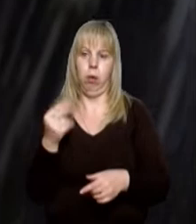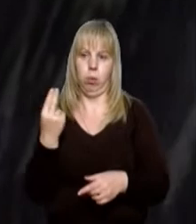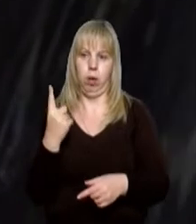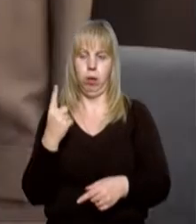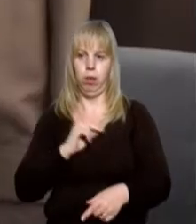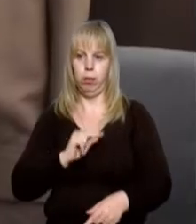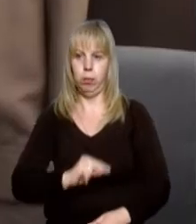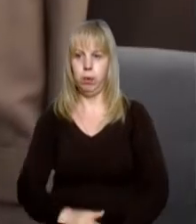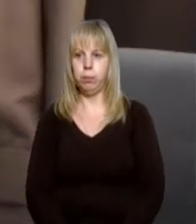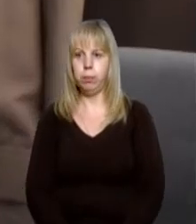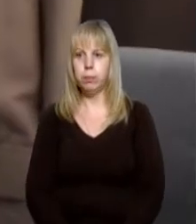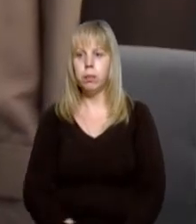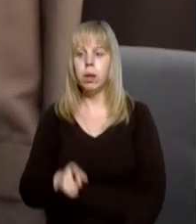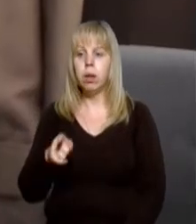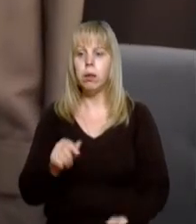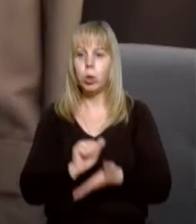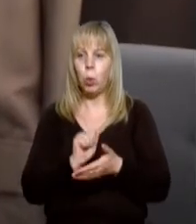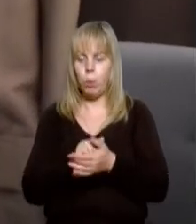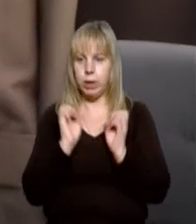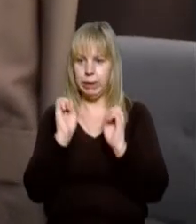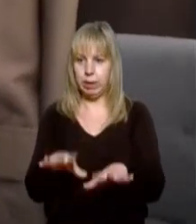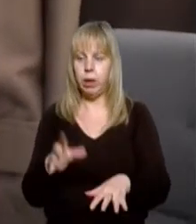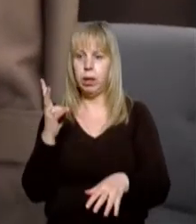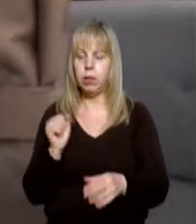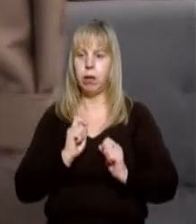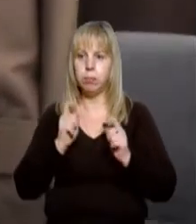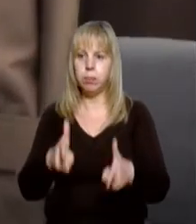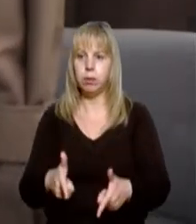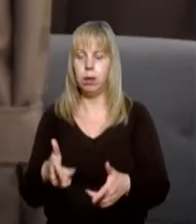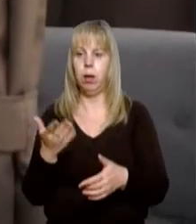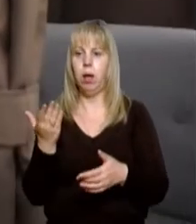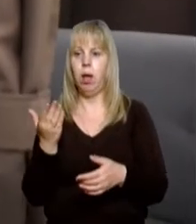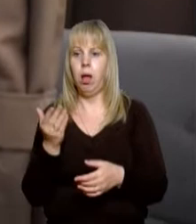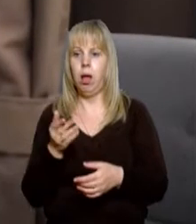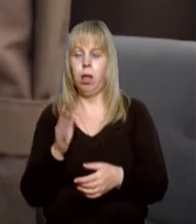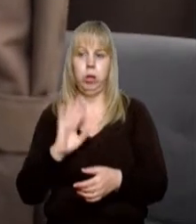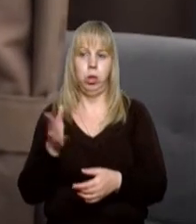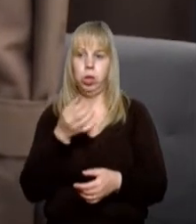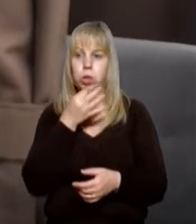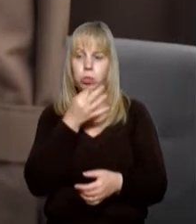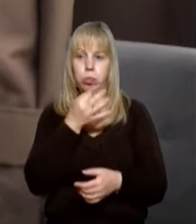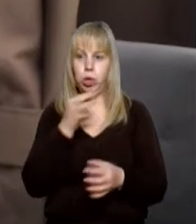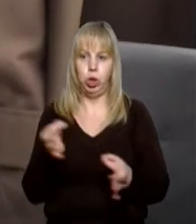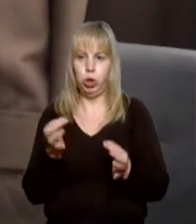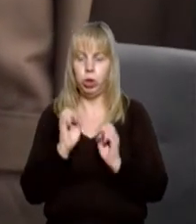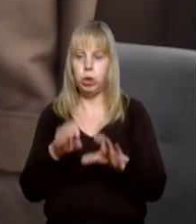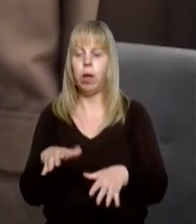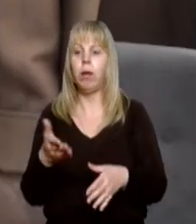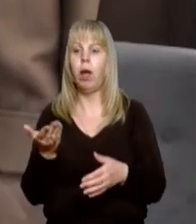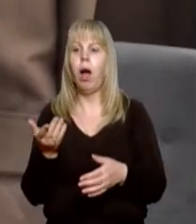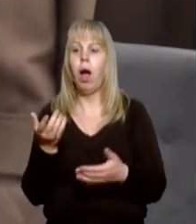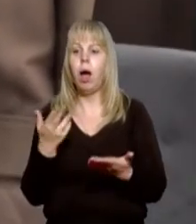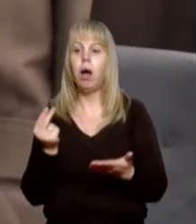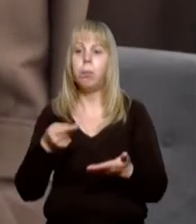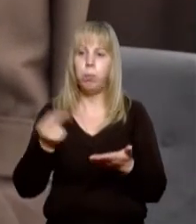дівчина. Ви вбирали документи на договори? Ви підписували? Нічого. А скільки працюєте?